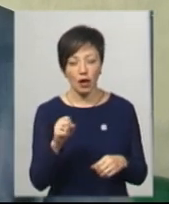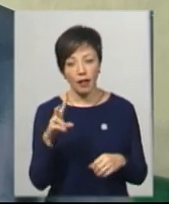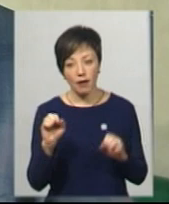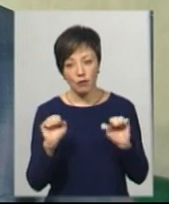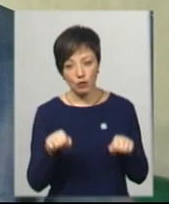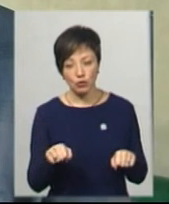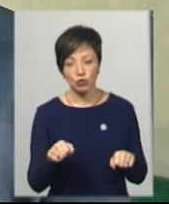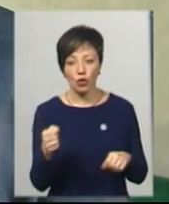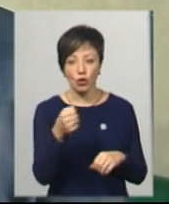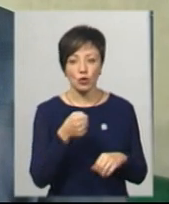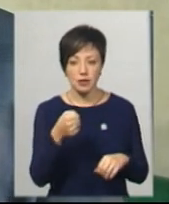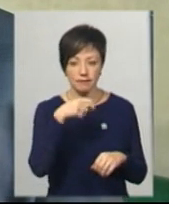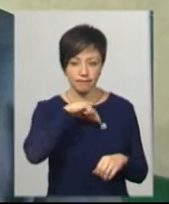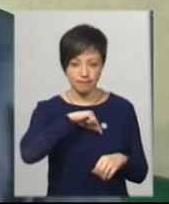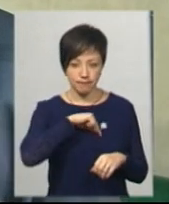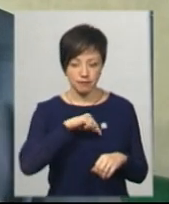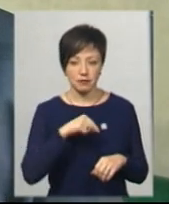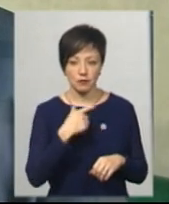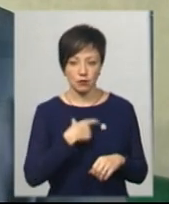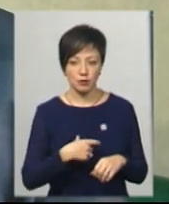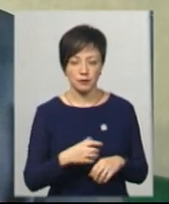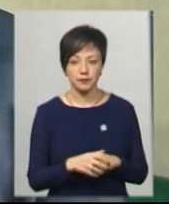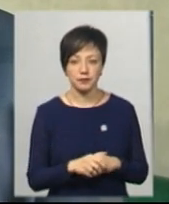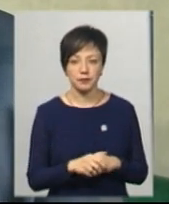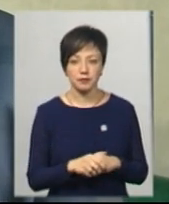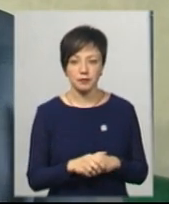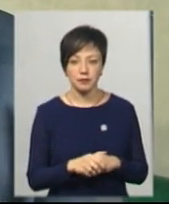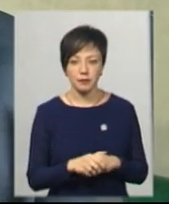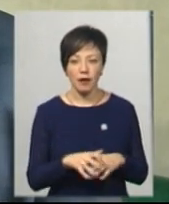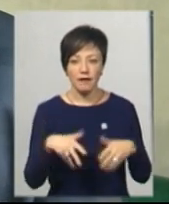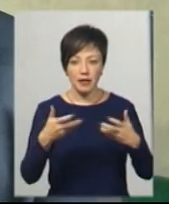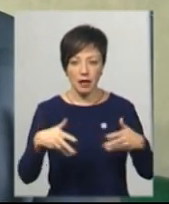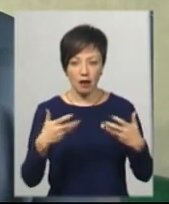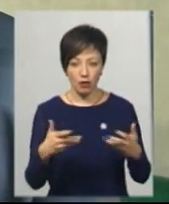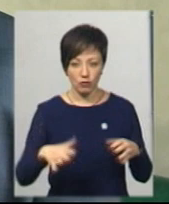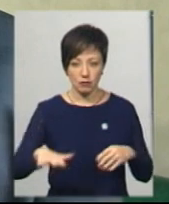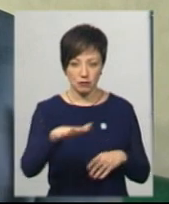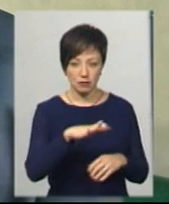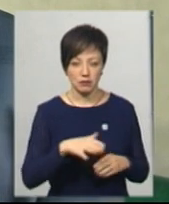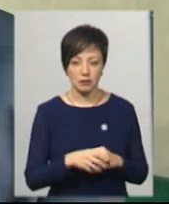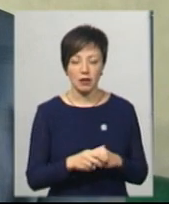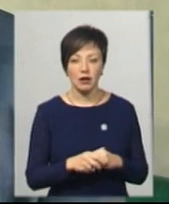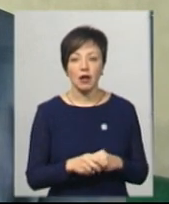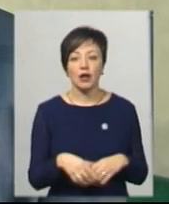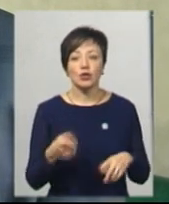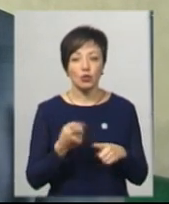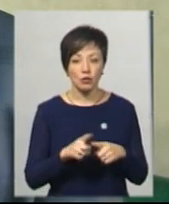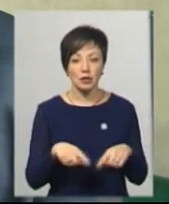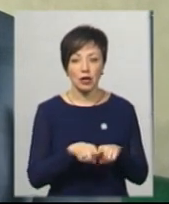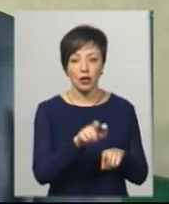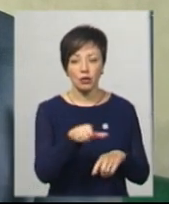вони можуть оці стафілококу, в даному випадку, виділяти в зовнішнє середовище. Тому такі люди